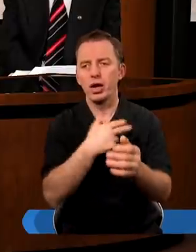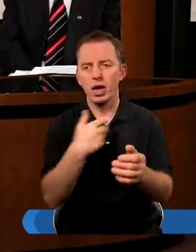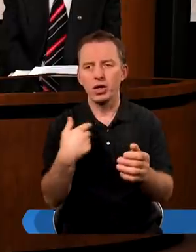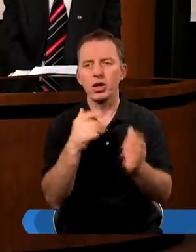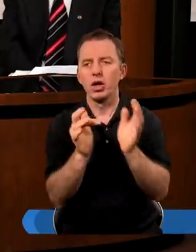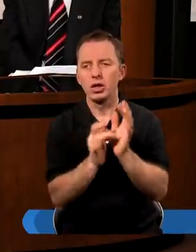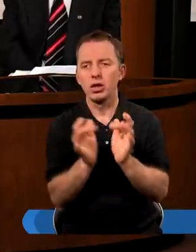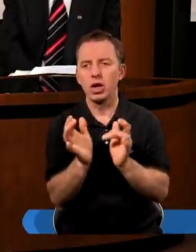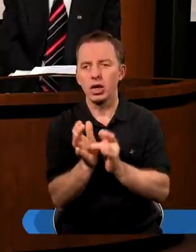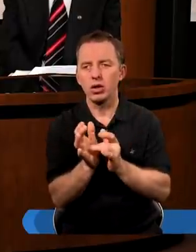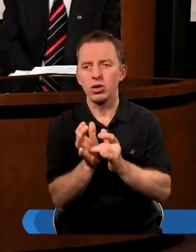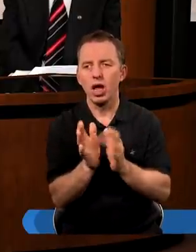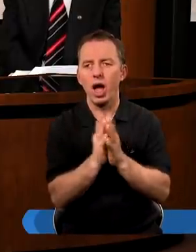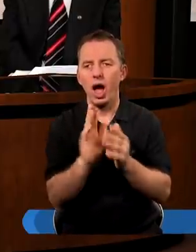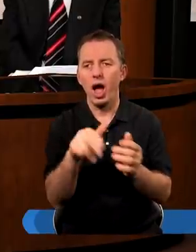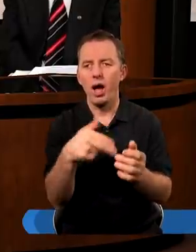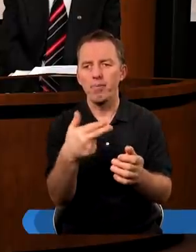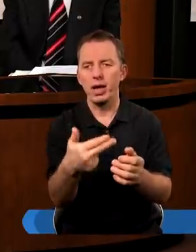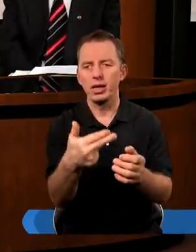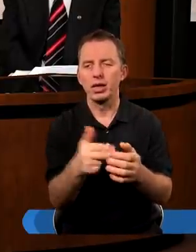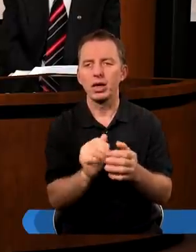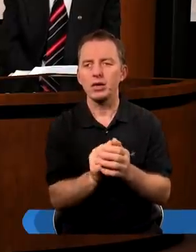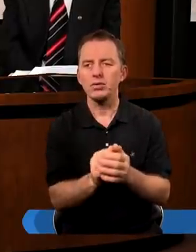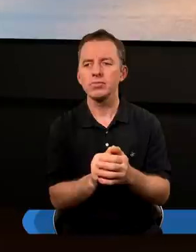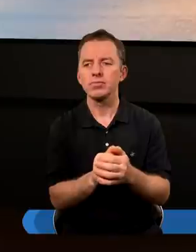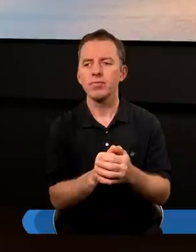naszego Jezusa Chrystusa. Amen. Amen.